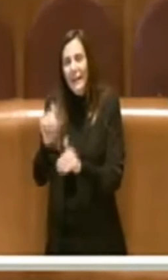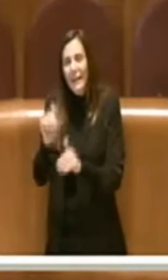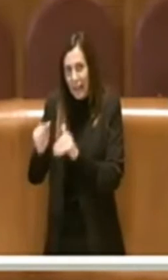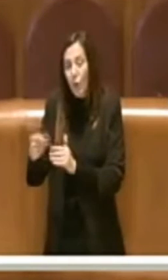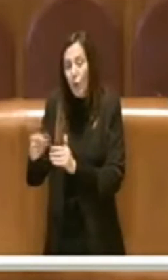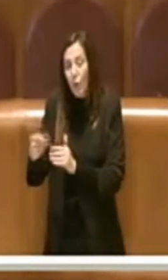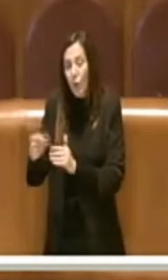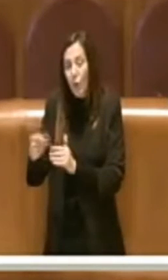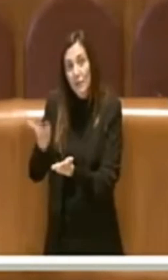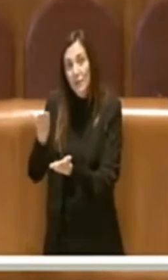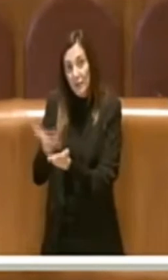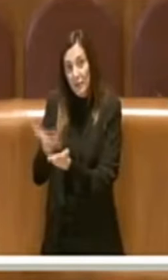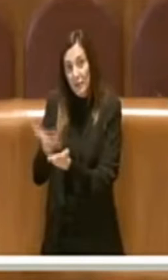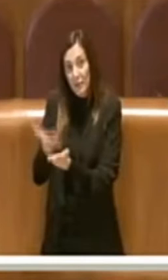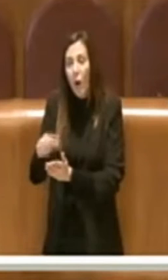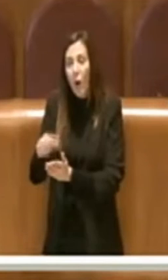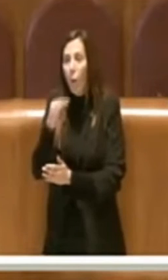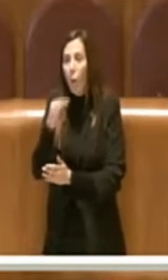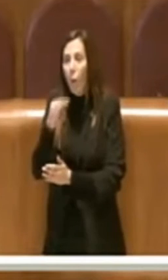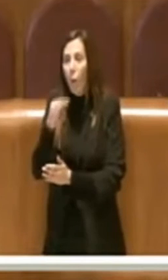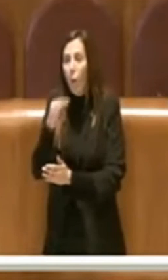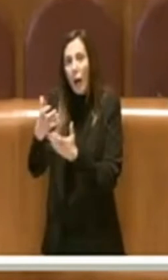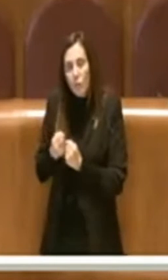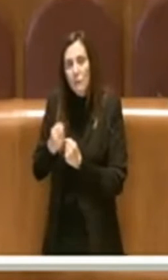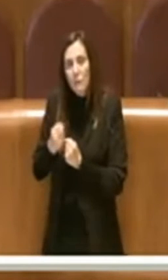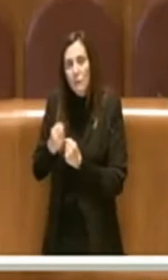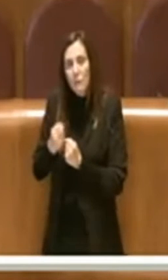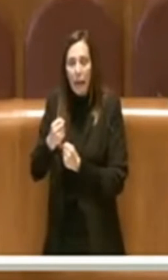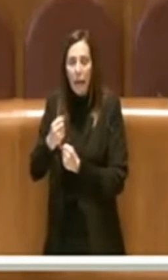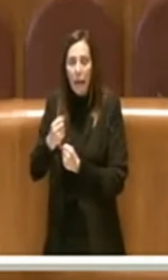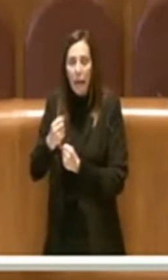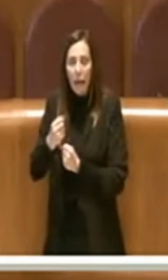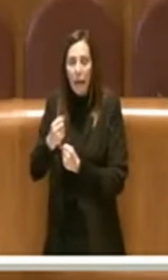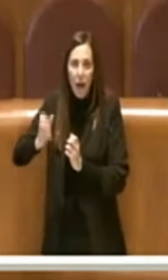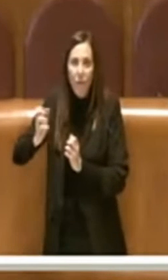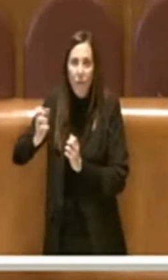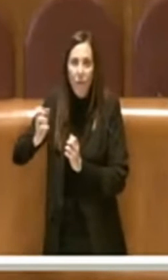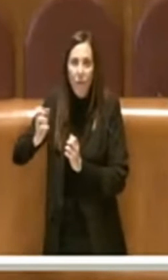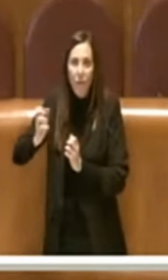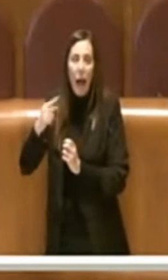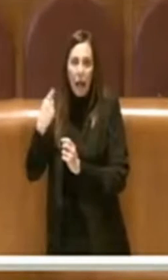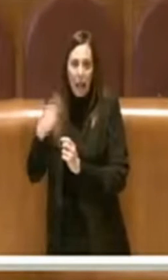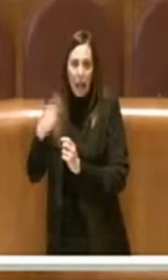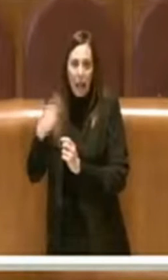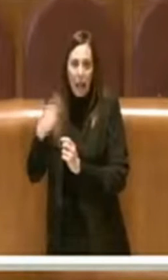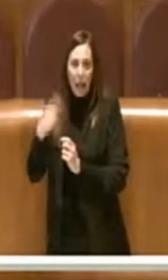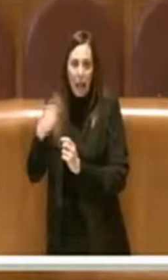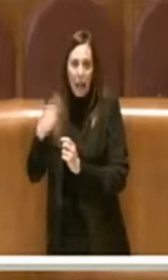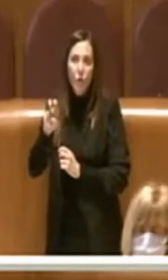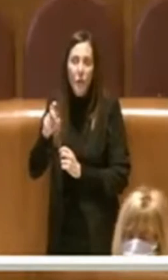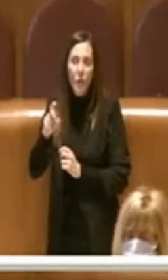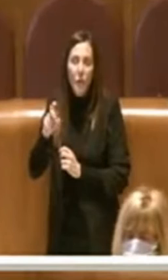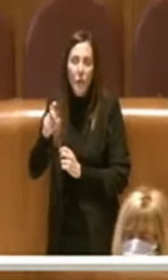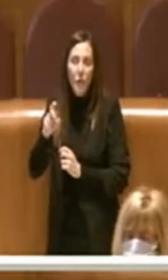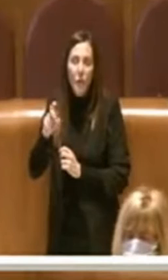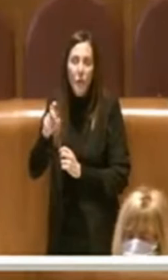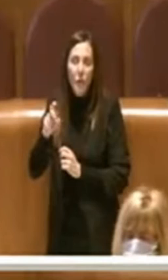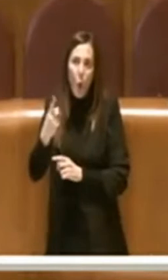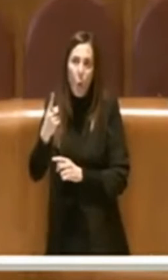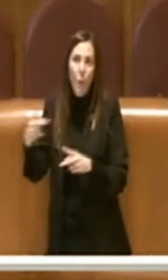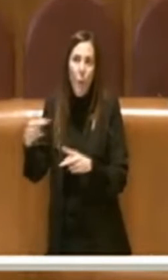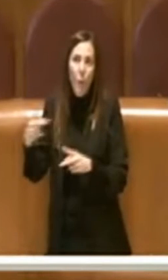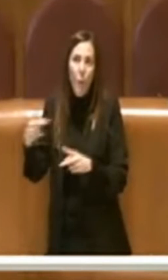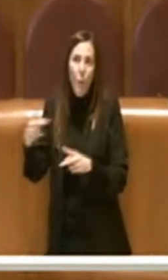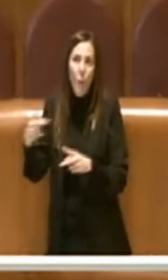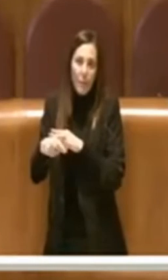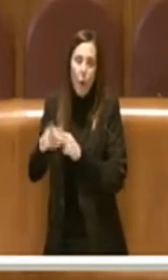indifferente magari di provvedimenti da adottare e quindi 120 giorni dalla proclamazione dei risultati può diventare un termine